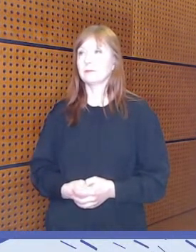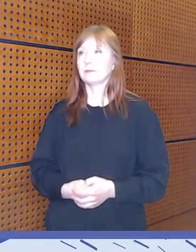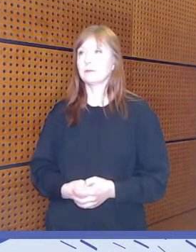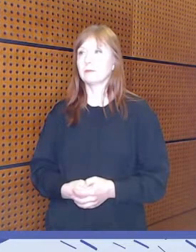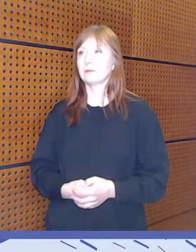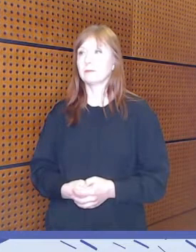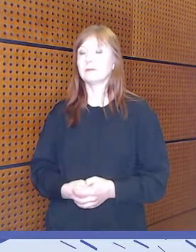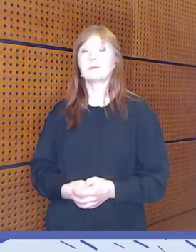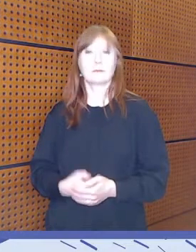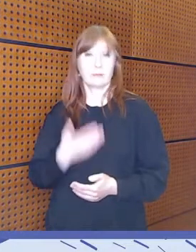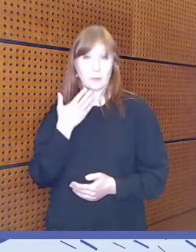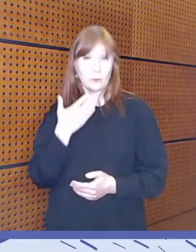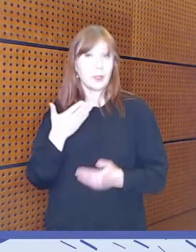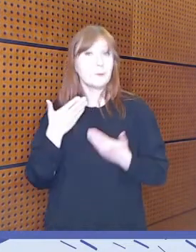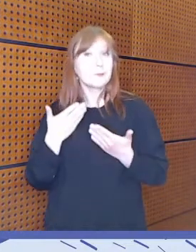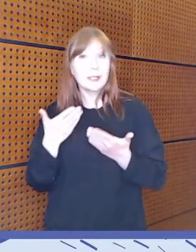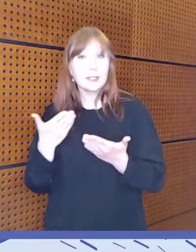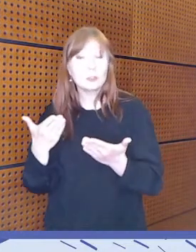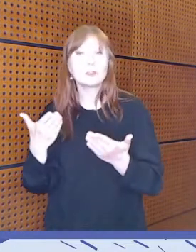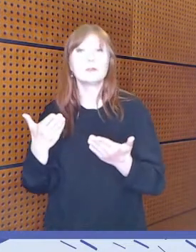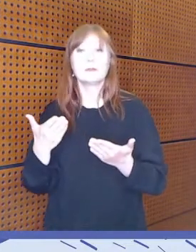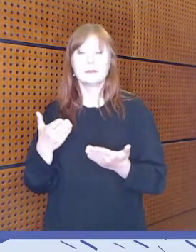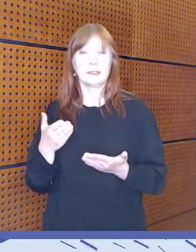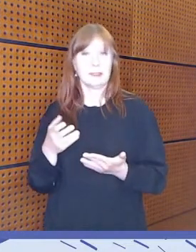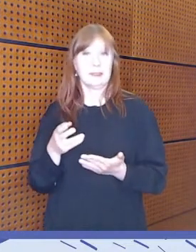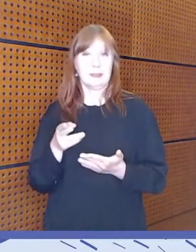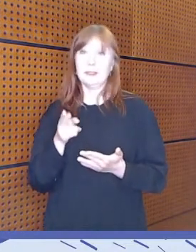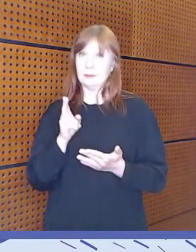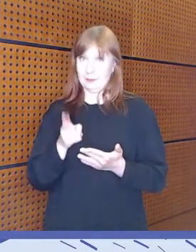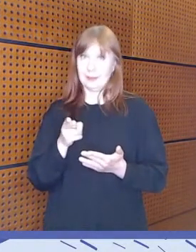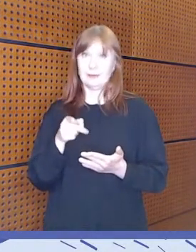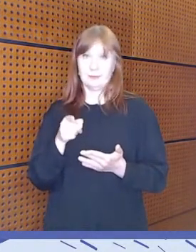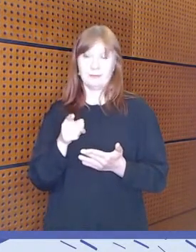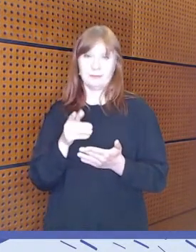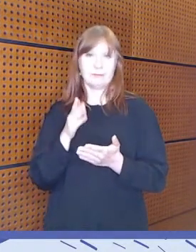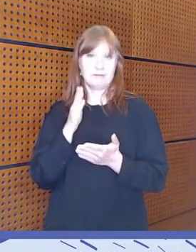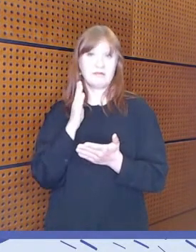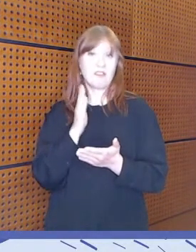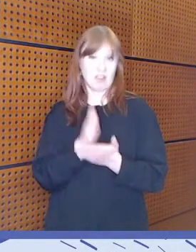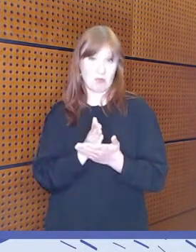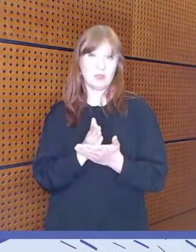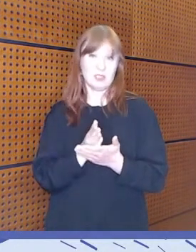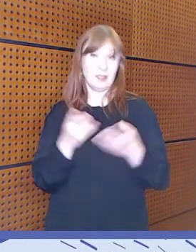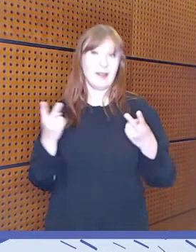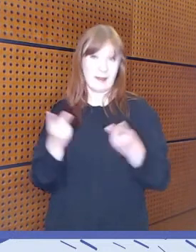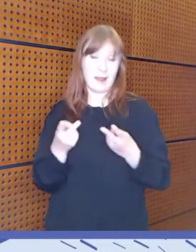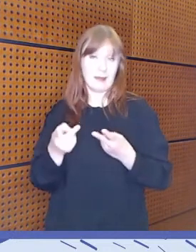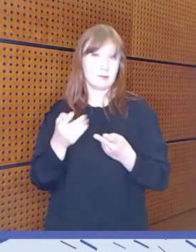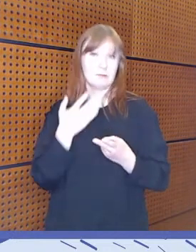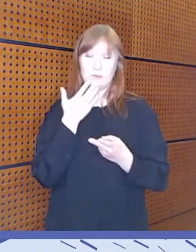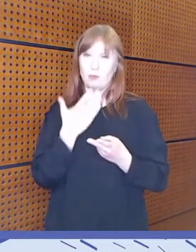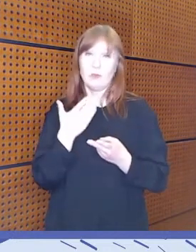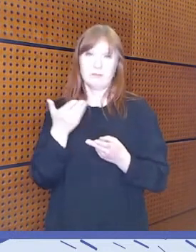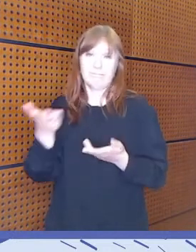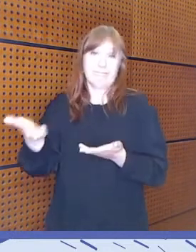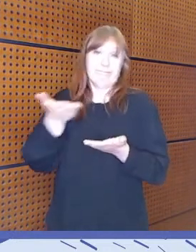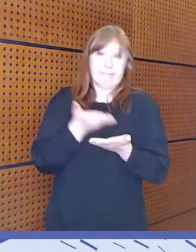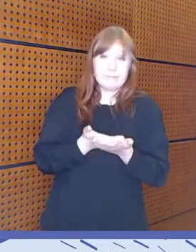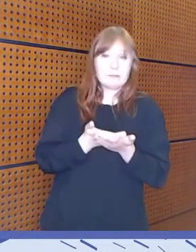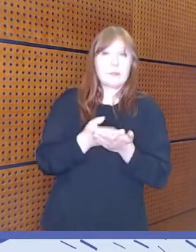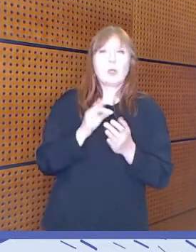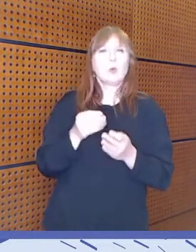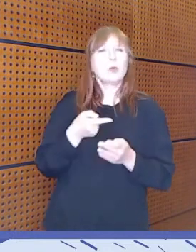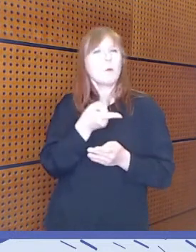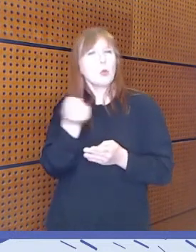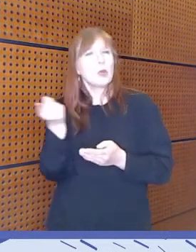Hyvä, kiitos. Joo, tämä on varmasti just näin. tosi hyvä, kun toit sen esille. Heräskö muilla